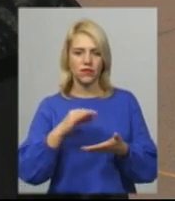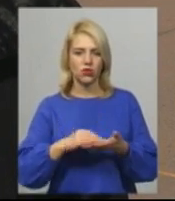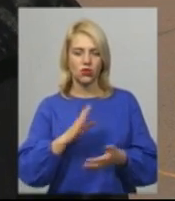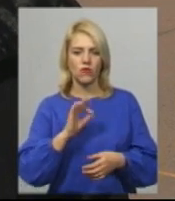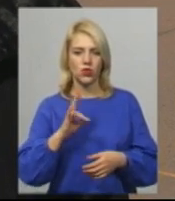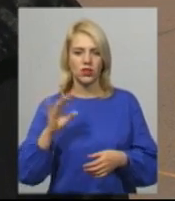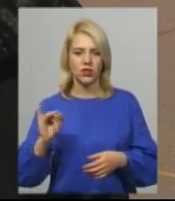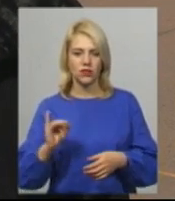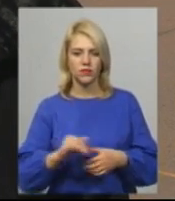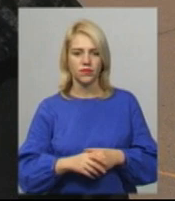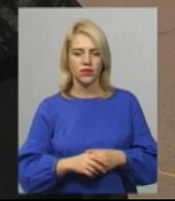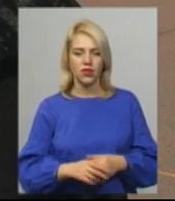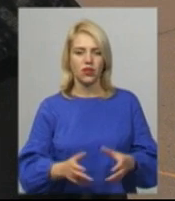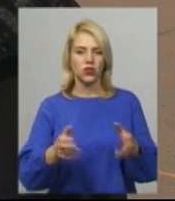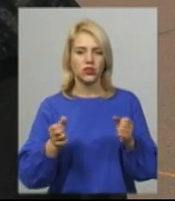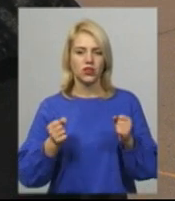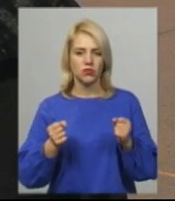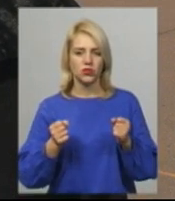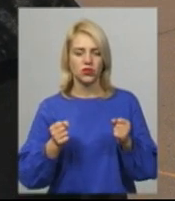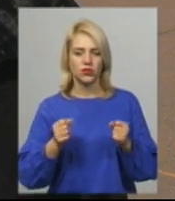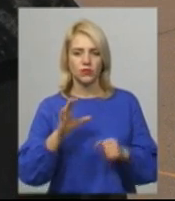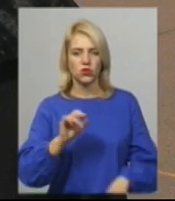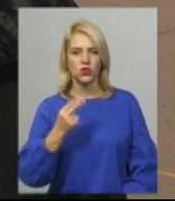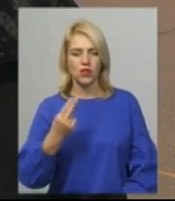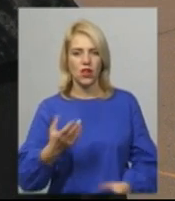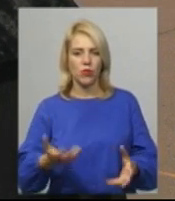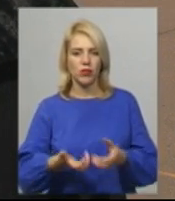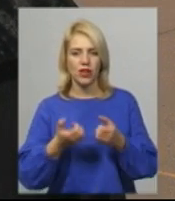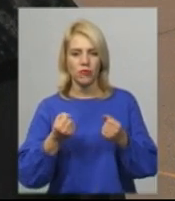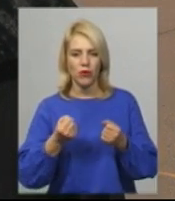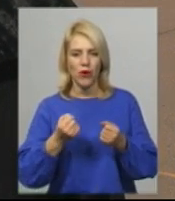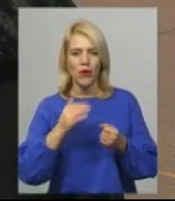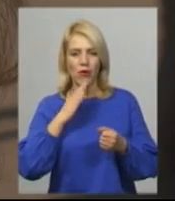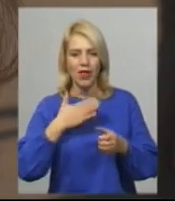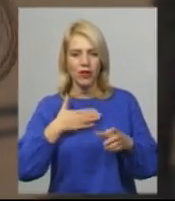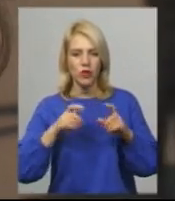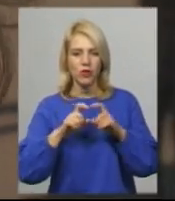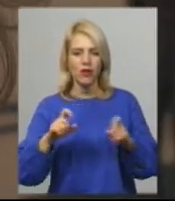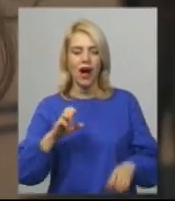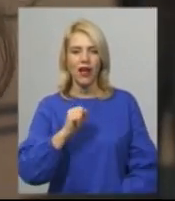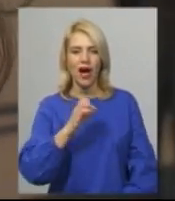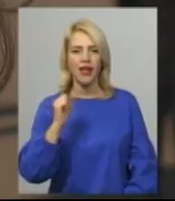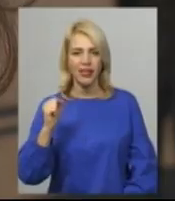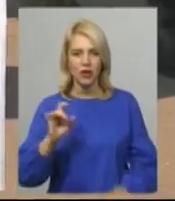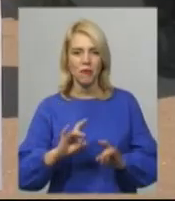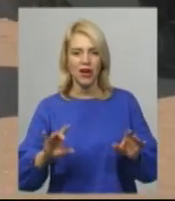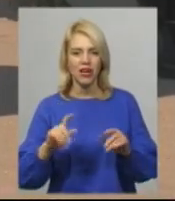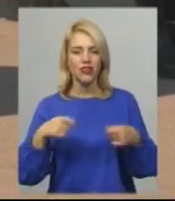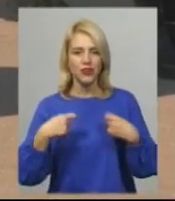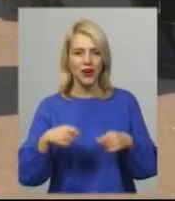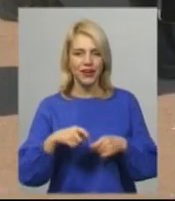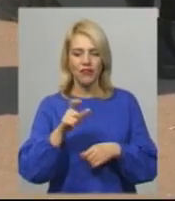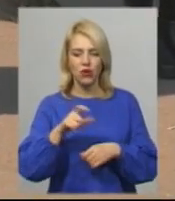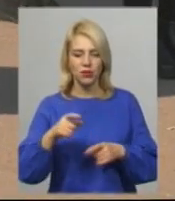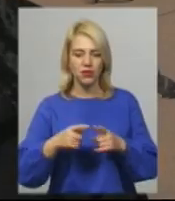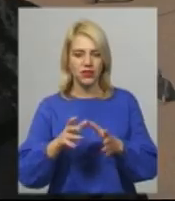отримують соціальну підтримку у нашій установі. Алла Андрійчук пояснює, що торгівля людьми